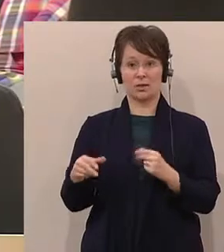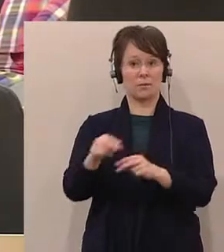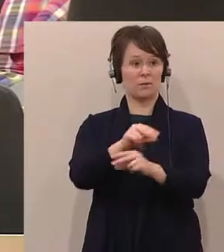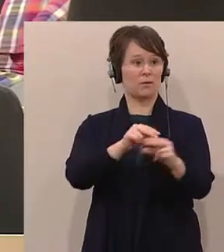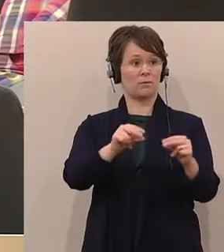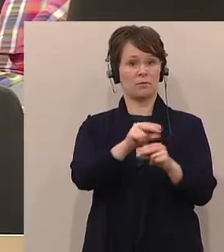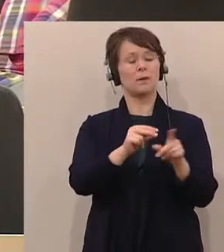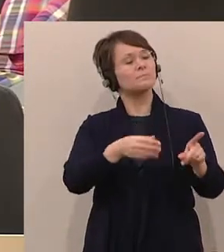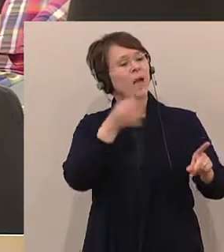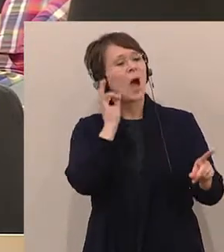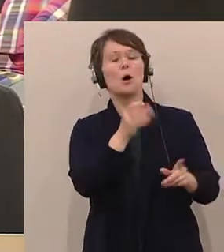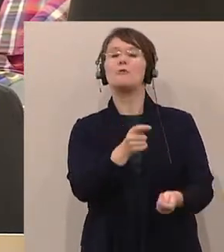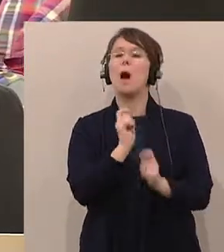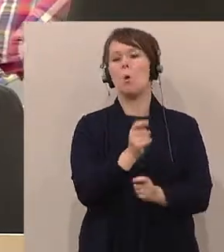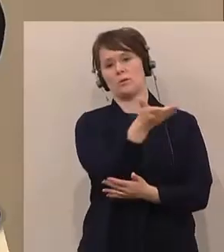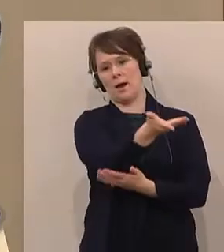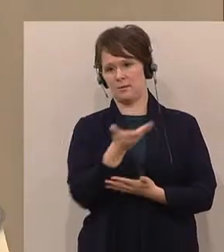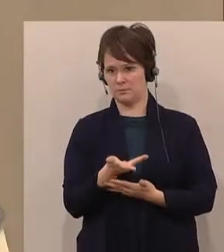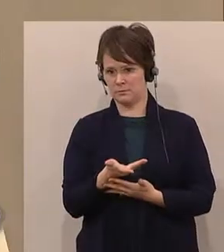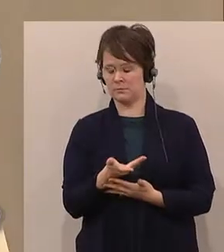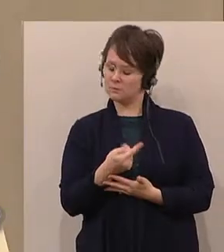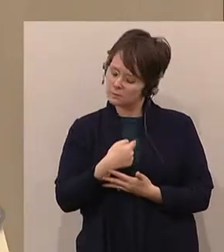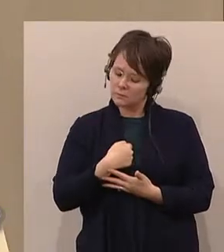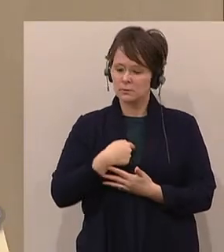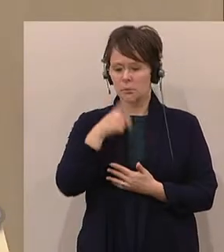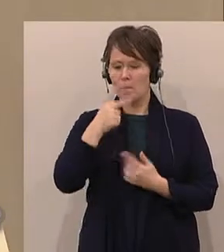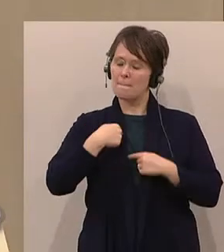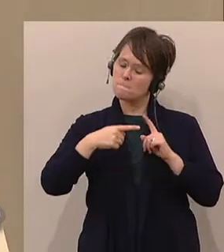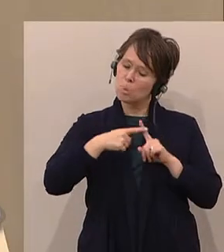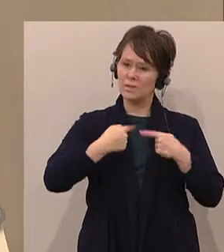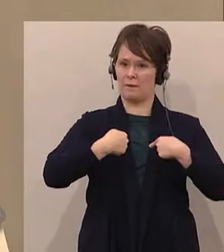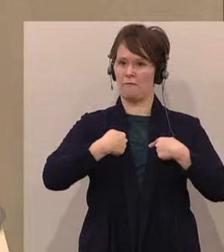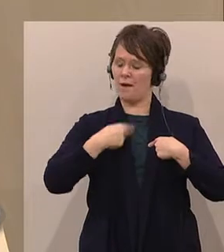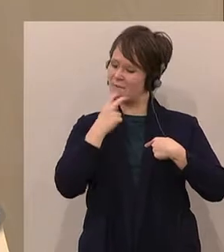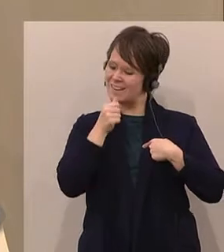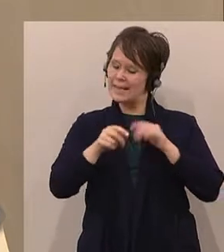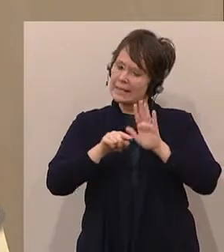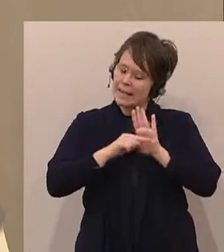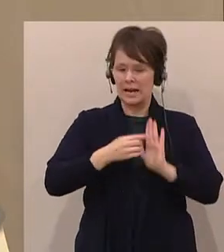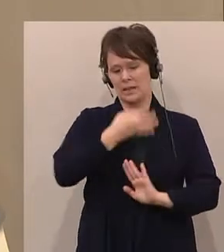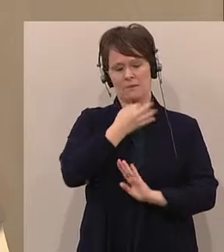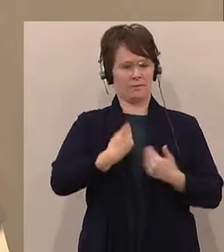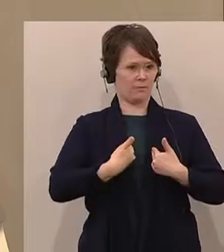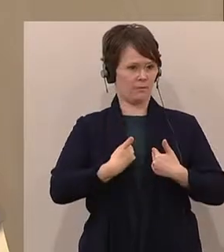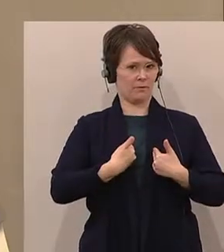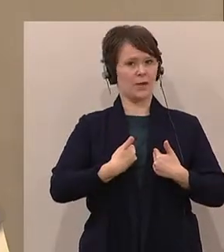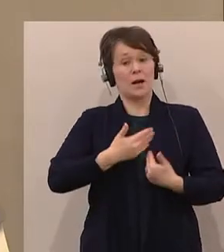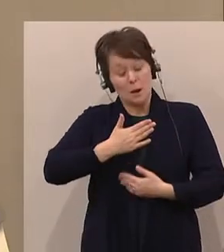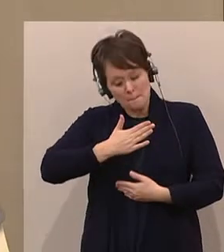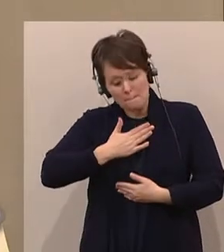Frau Brunner, ich versuche positiv zu agieren, nicht negativ. Ich bin der Meinung,